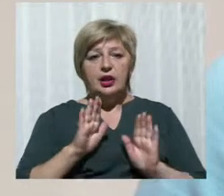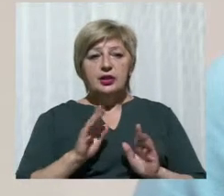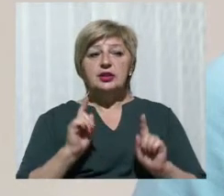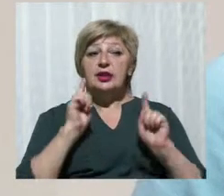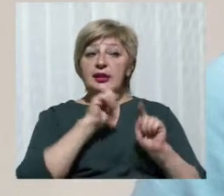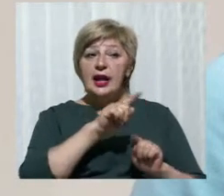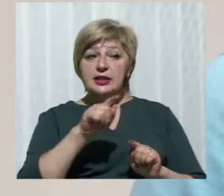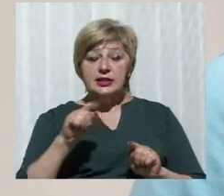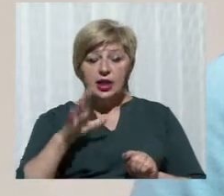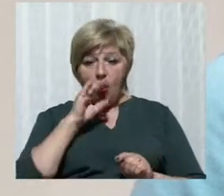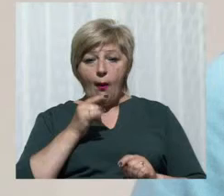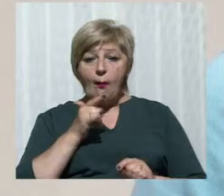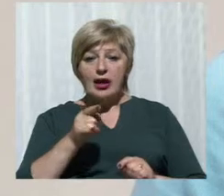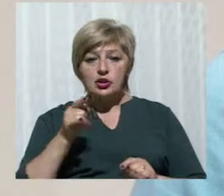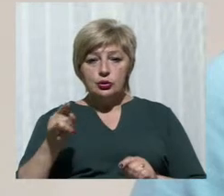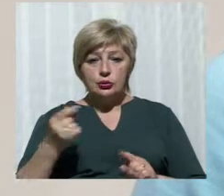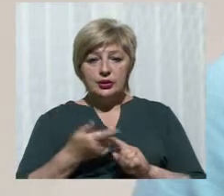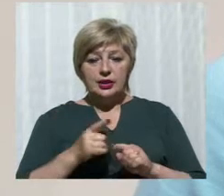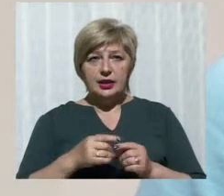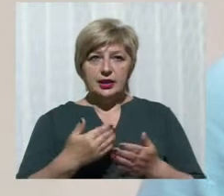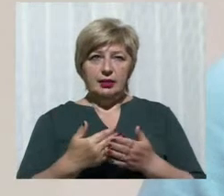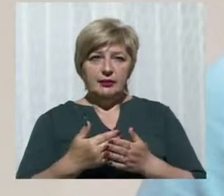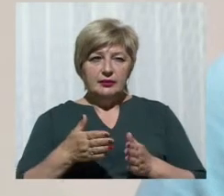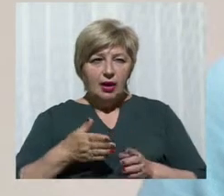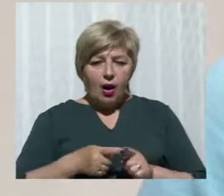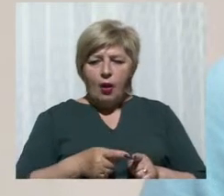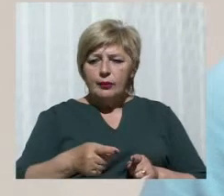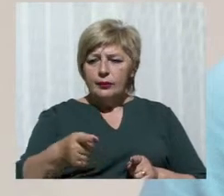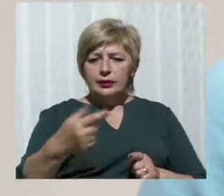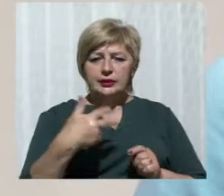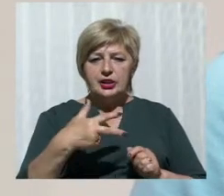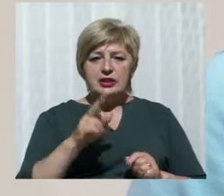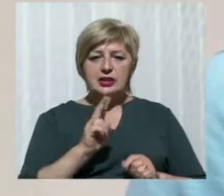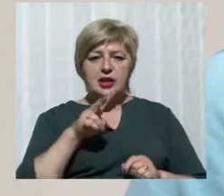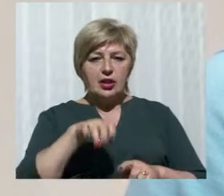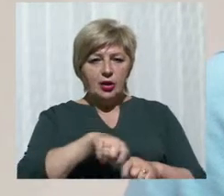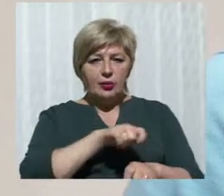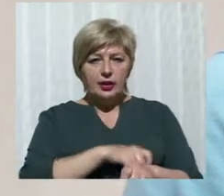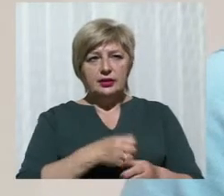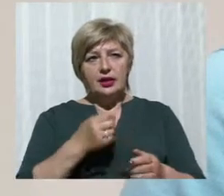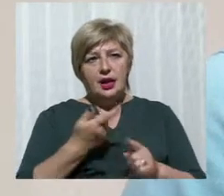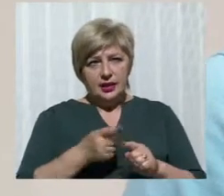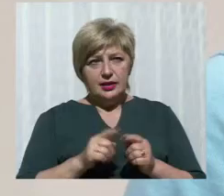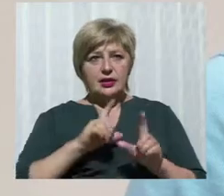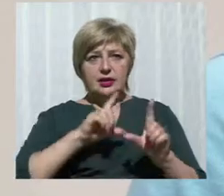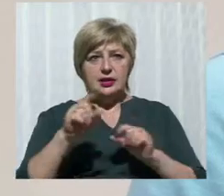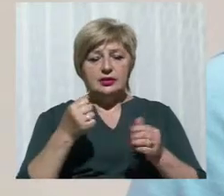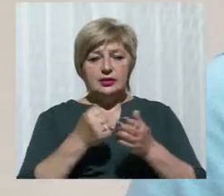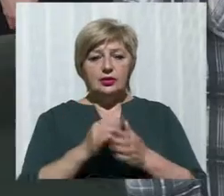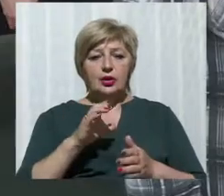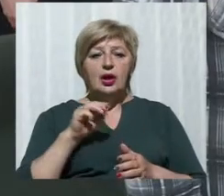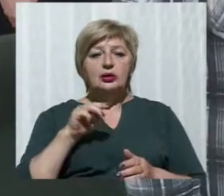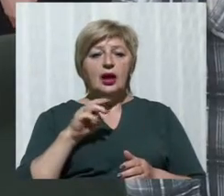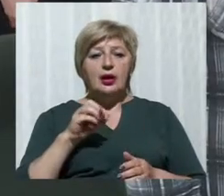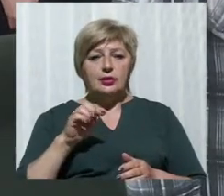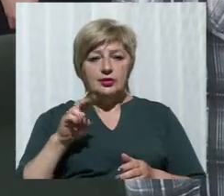маршрути, які з порядка 30 км, це три маршрути, які їздять на селищі Таремське, там 11 та 12.